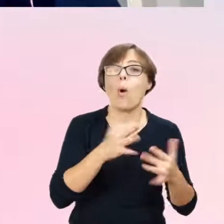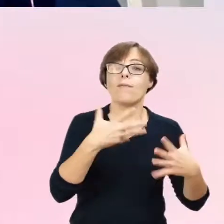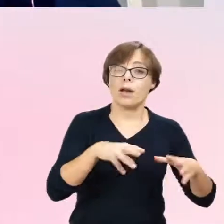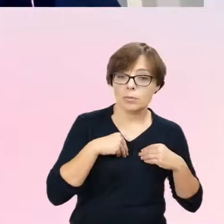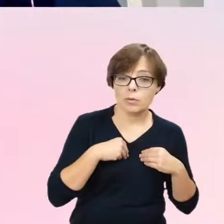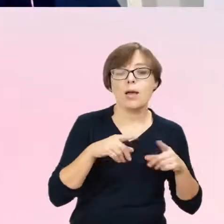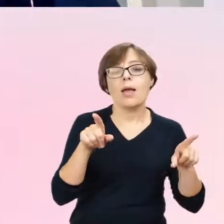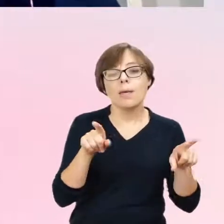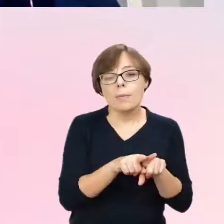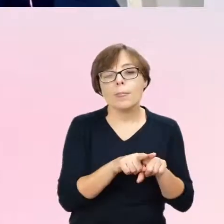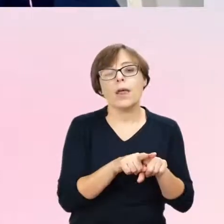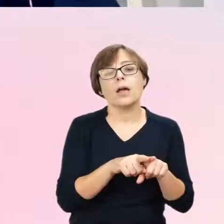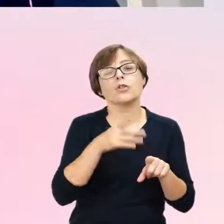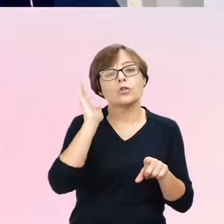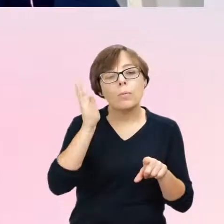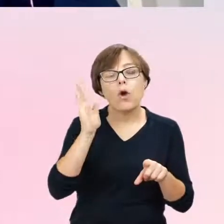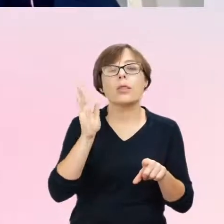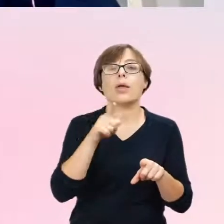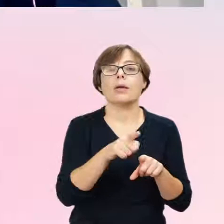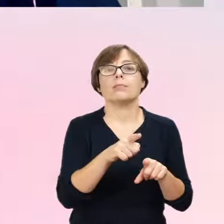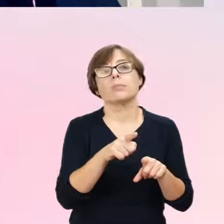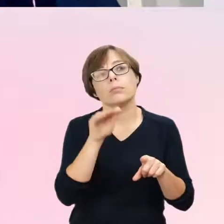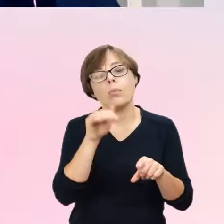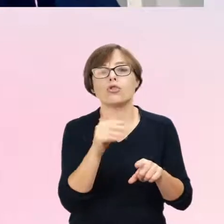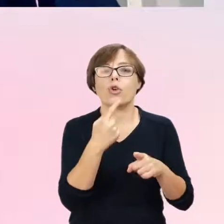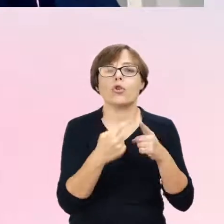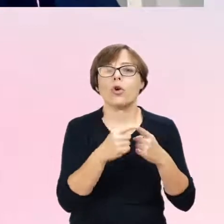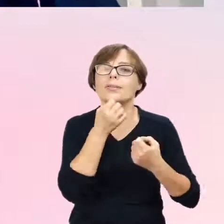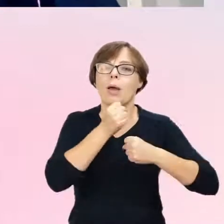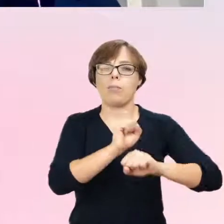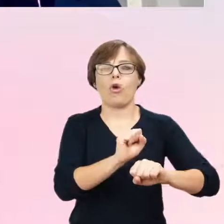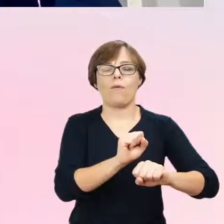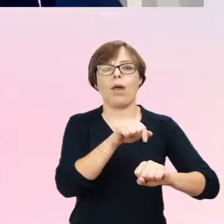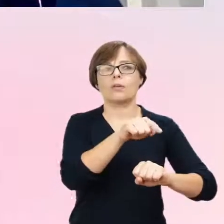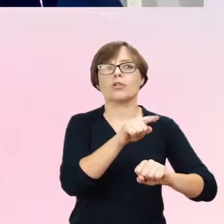zablokowanie charakterystyki drugorzędowych cech płci niepożądanej.